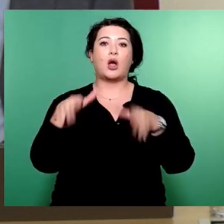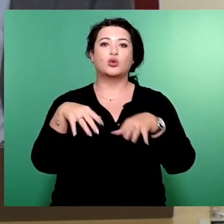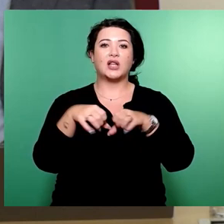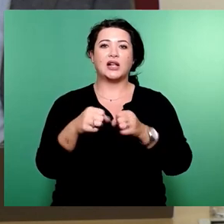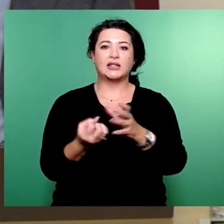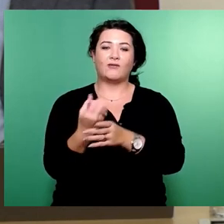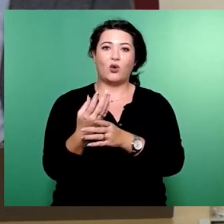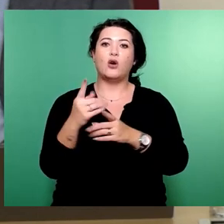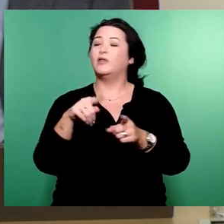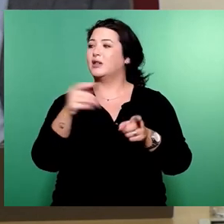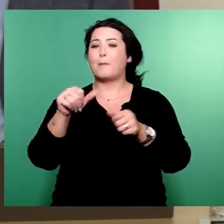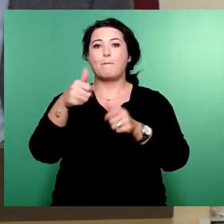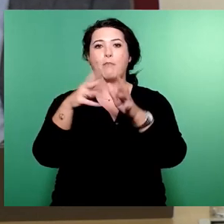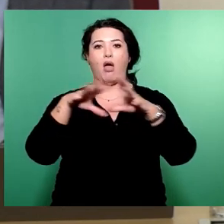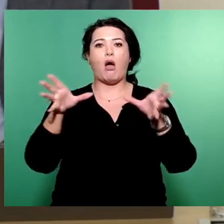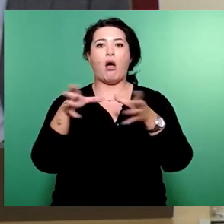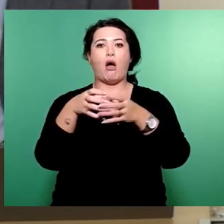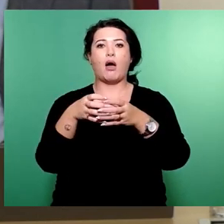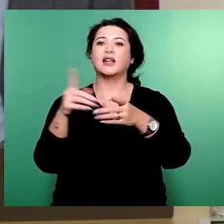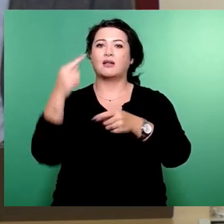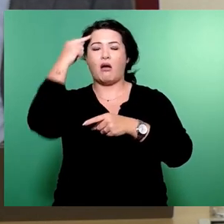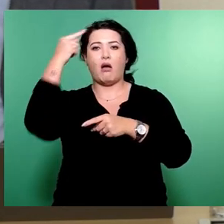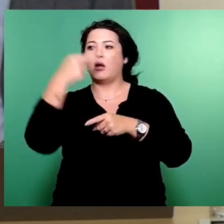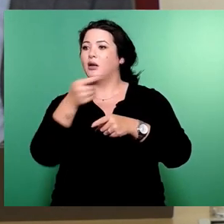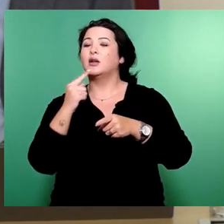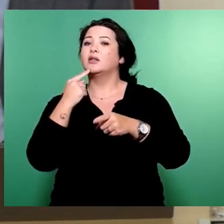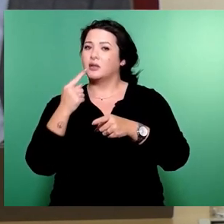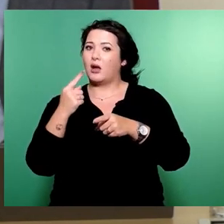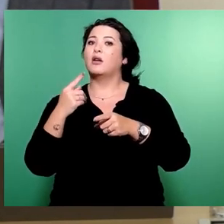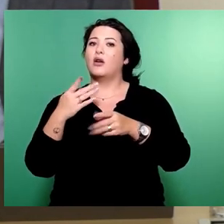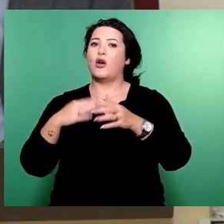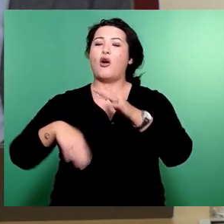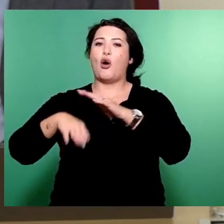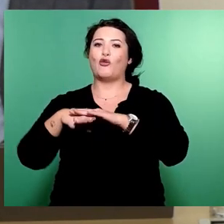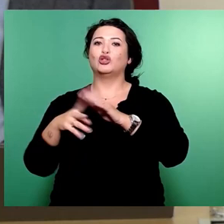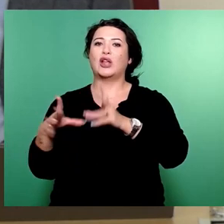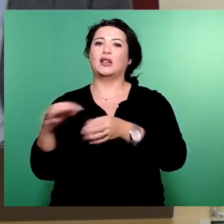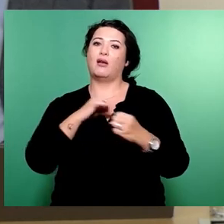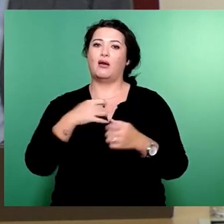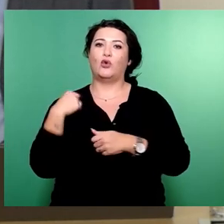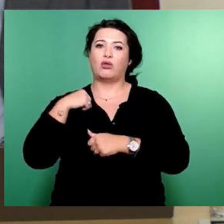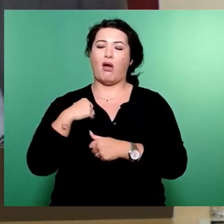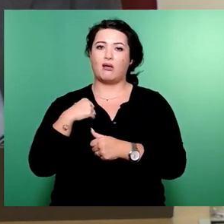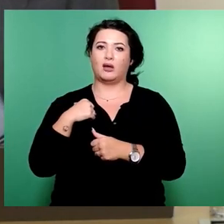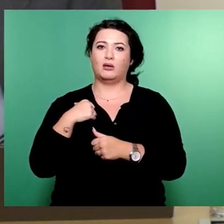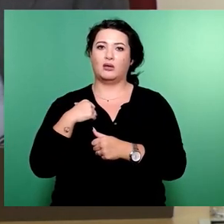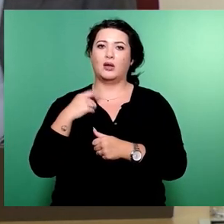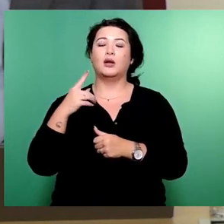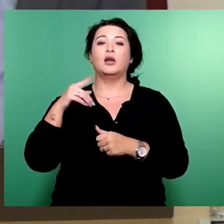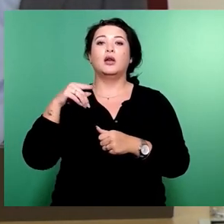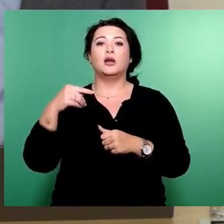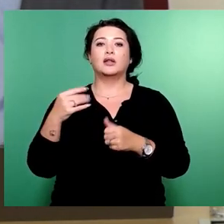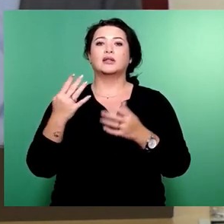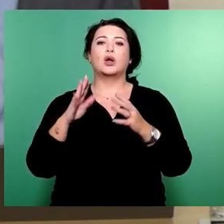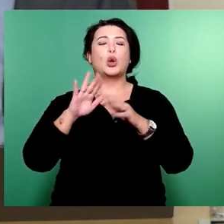auch von der Mehrheit des Rates fast vollständig mitgetragen. In den grundlegenden Prioritätensetzungen von mehr als zwei Milliarden